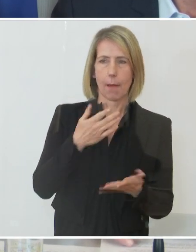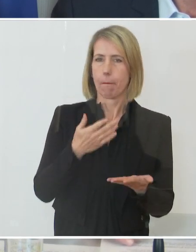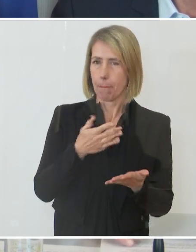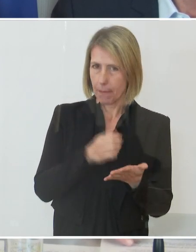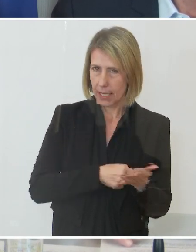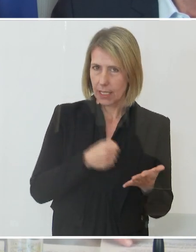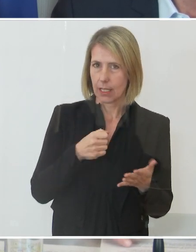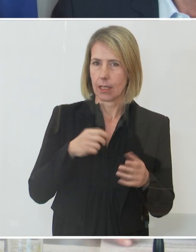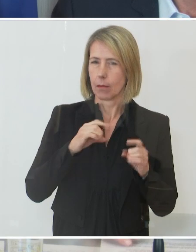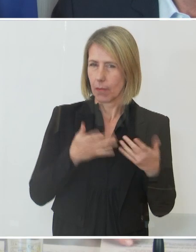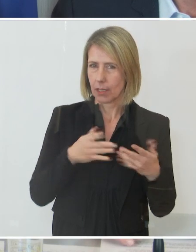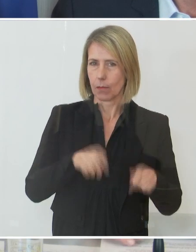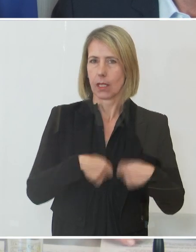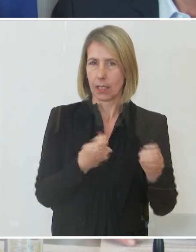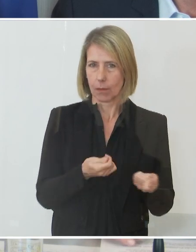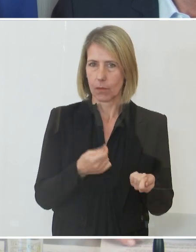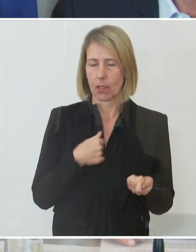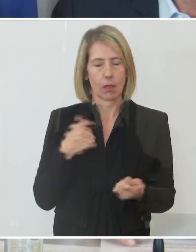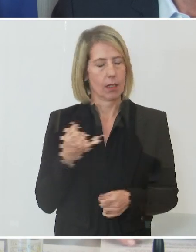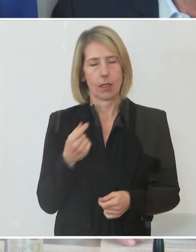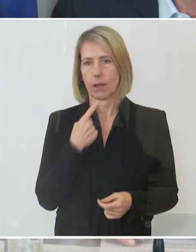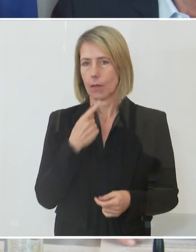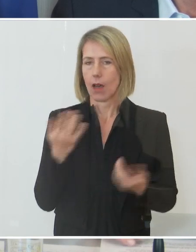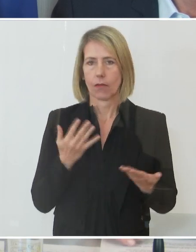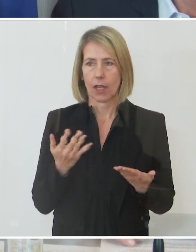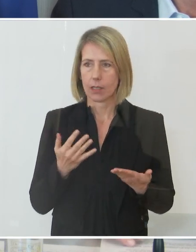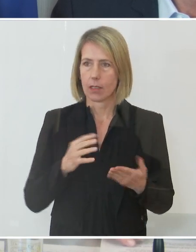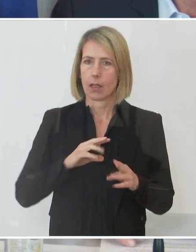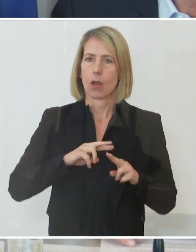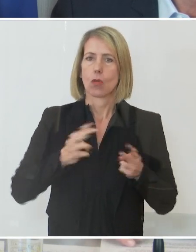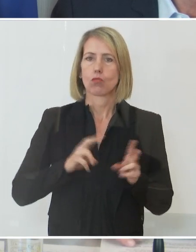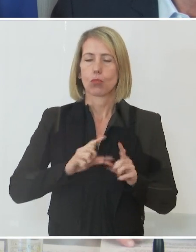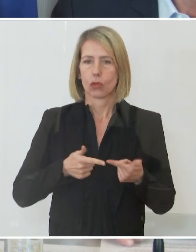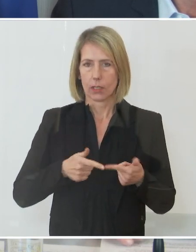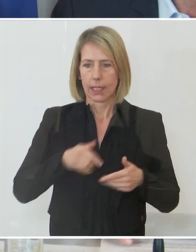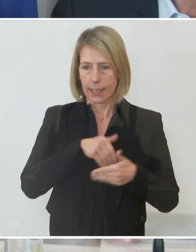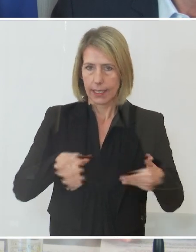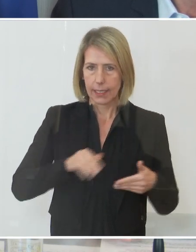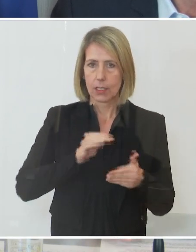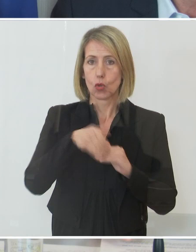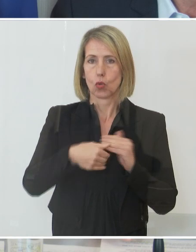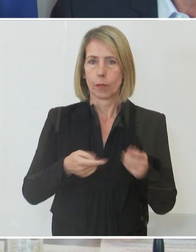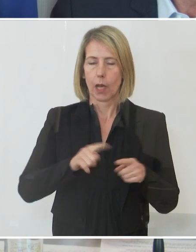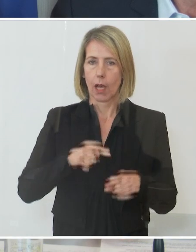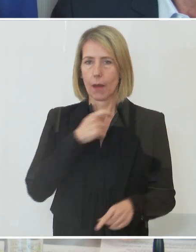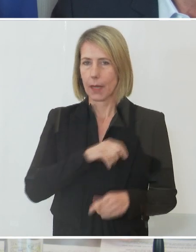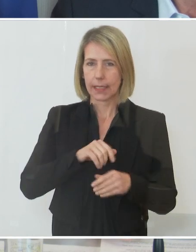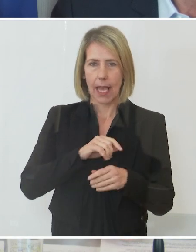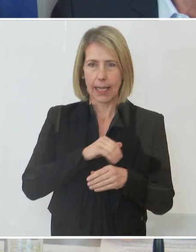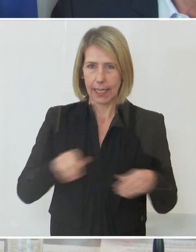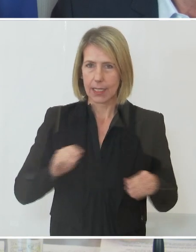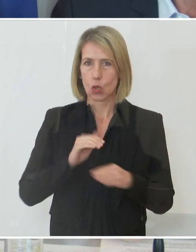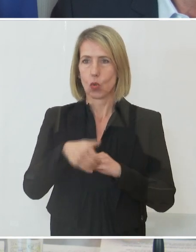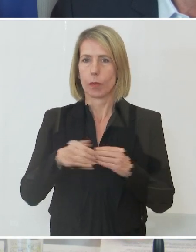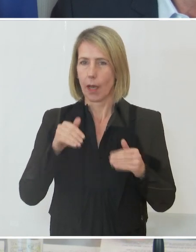Pandemie gibt, sehr dafür geworben habe, dass es über die Bundesländergrenzen und über Parteigrenzen hinweg einen gemeins